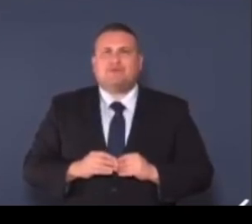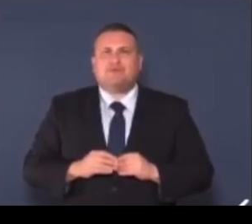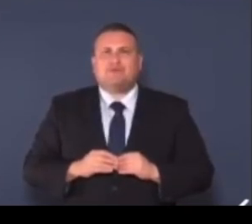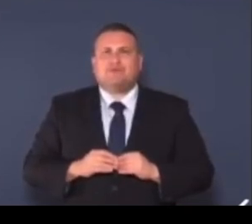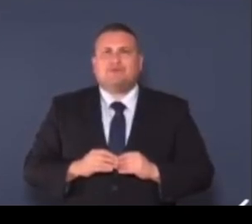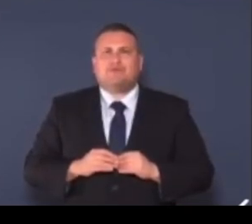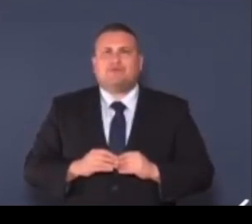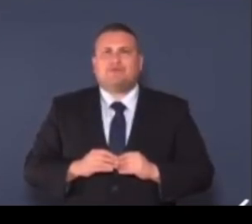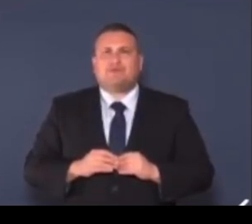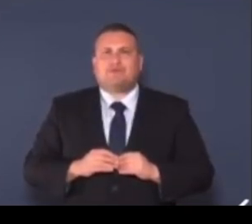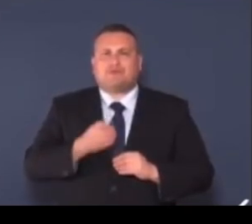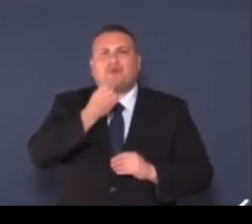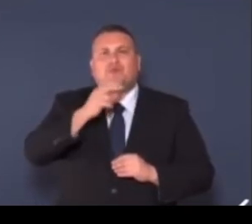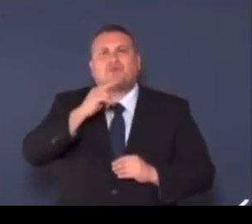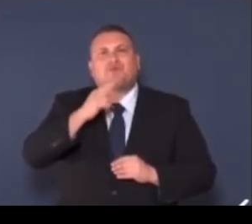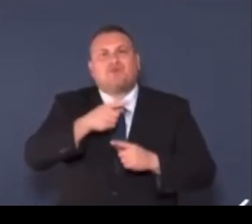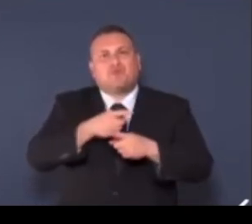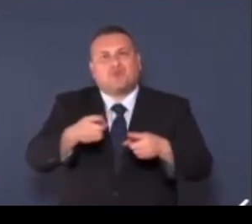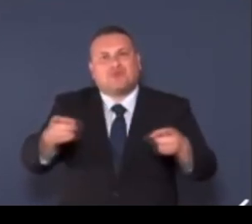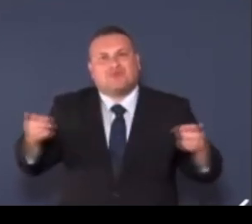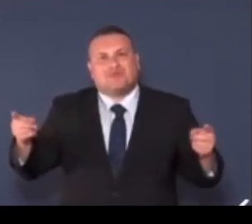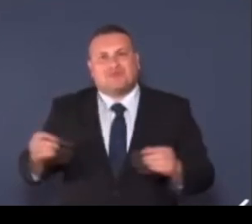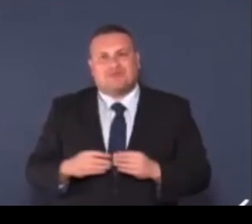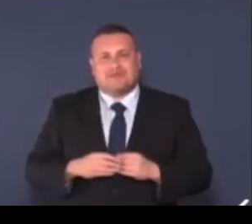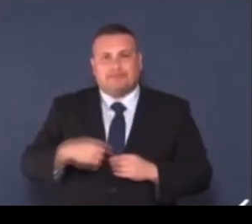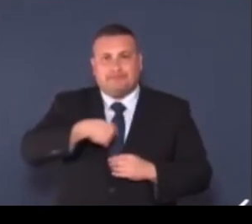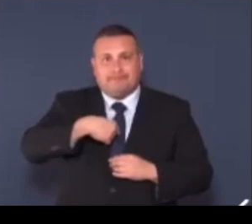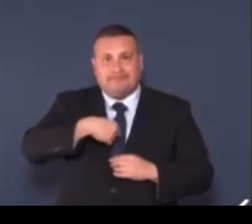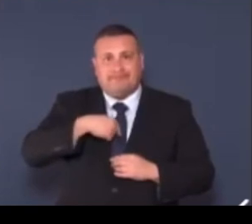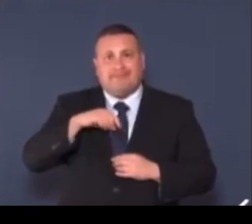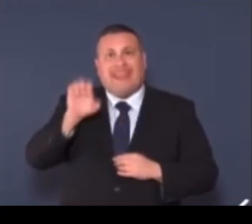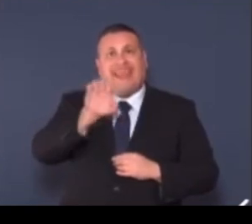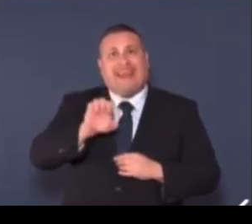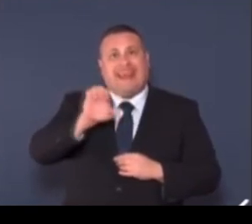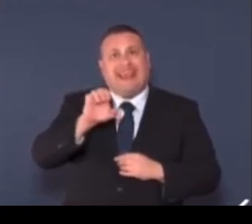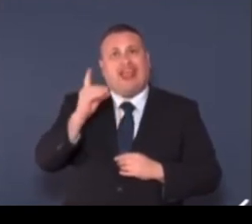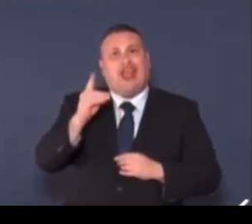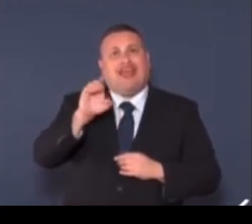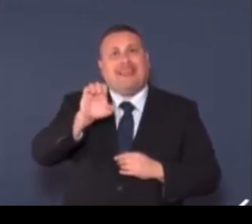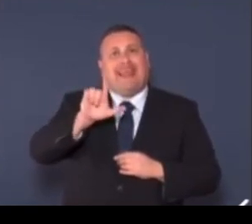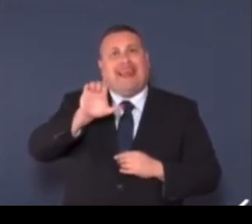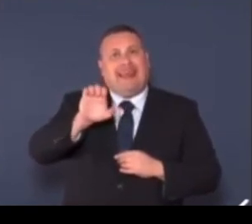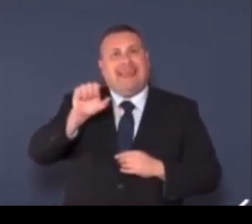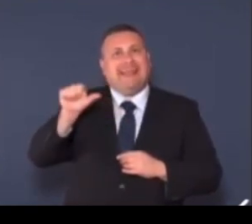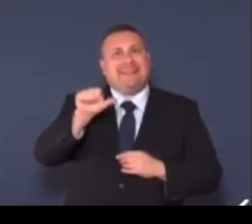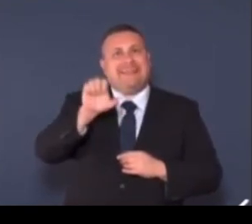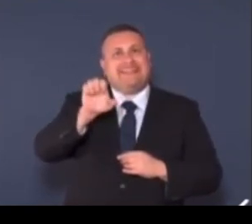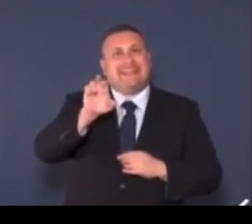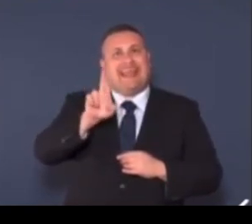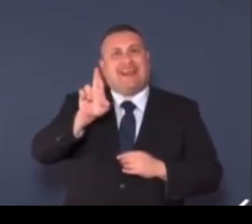Buon pomeriggio a tutti. Mi chiamo Enrico Delle Serre. Ho 27 anni